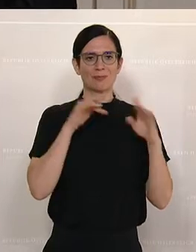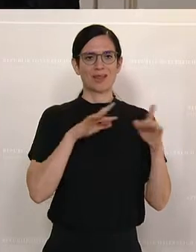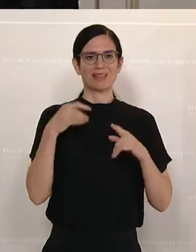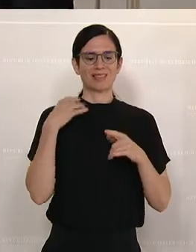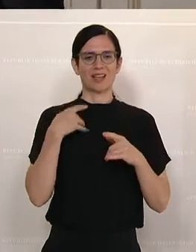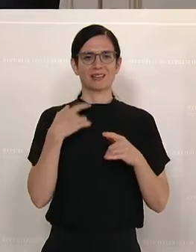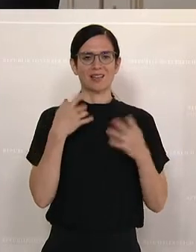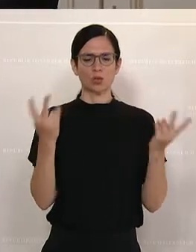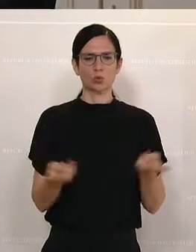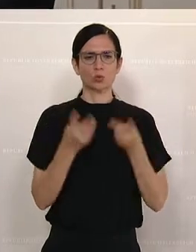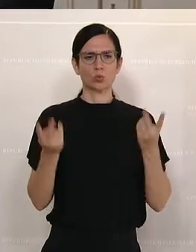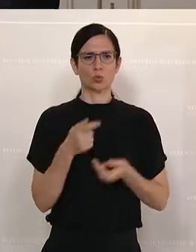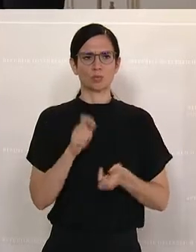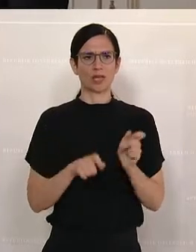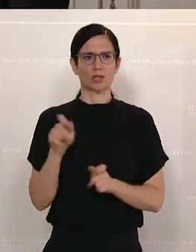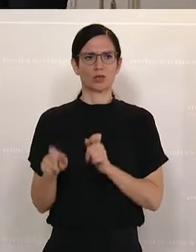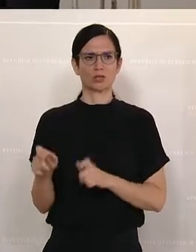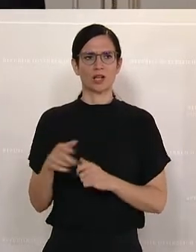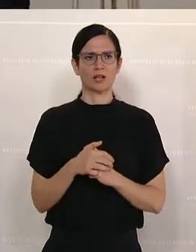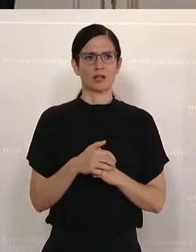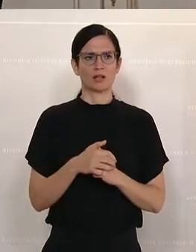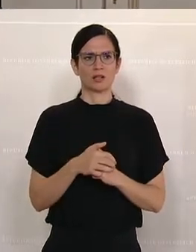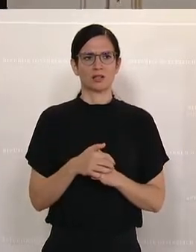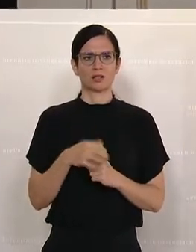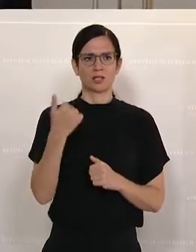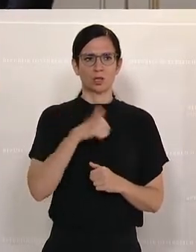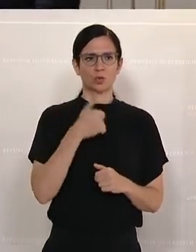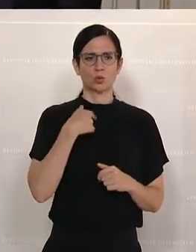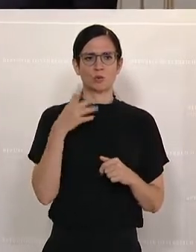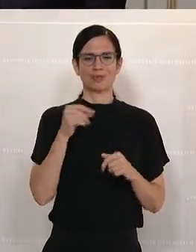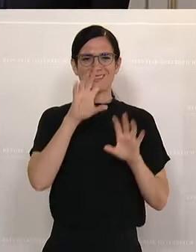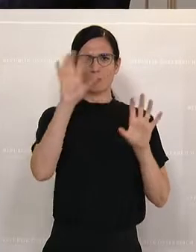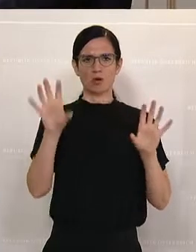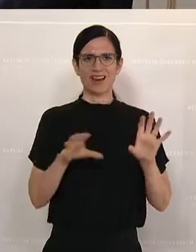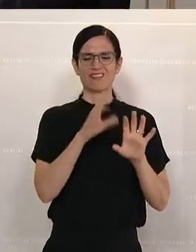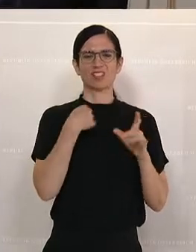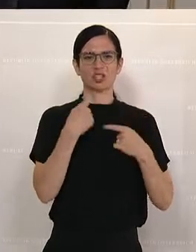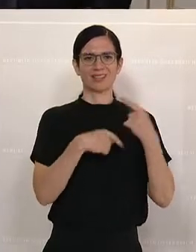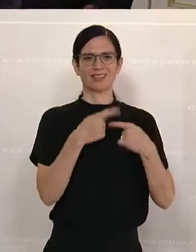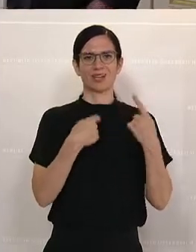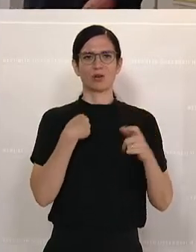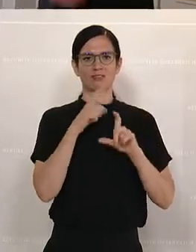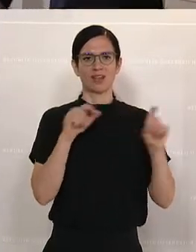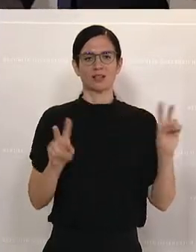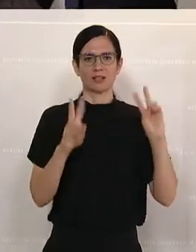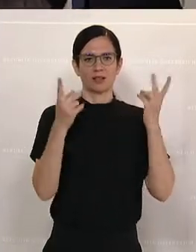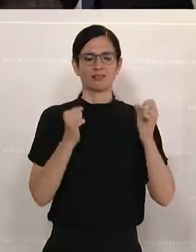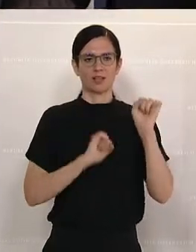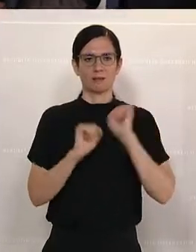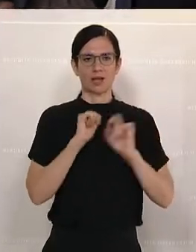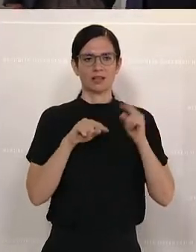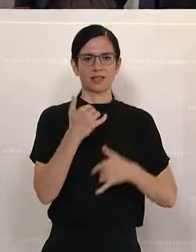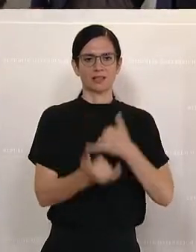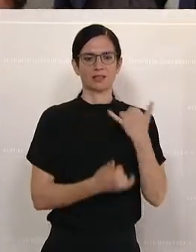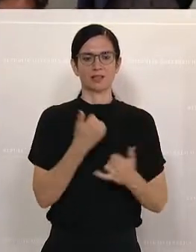händeringend Personal. Dazu kommt eben, dass mit der demografischen Entwicklung der Fachkraftmangel in den nächsten